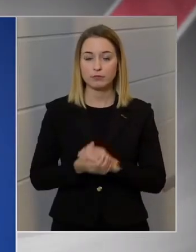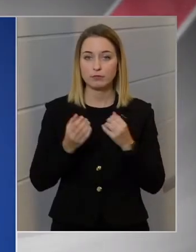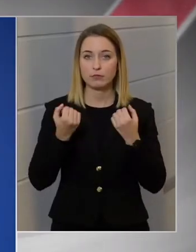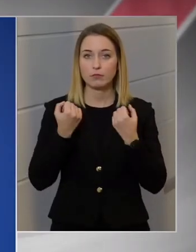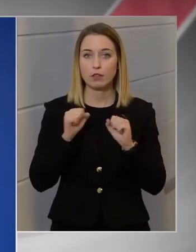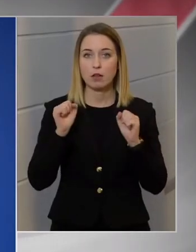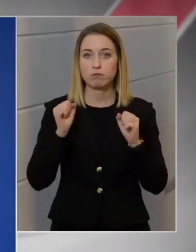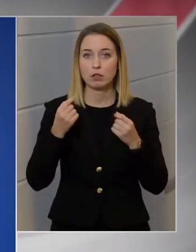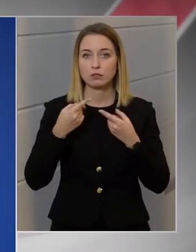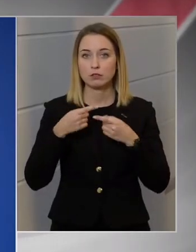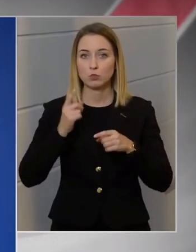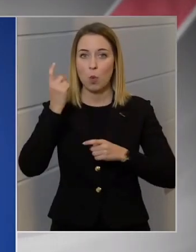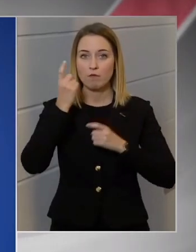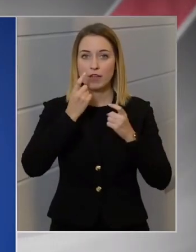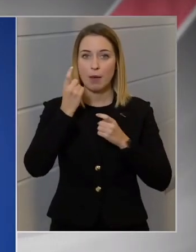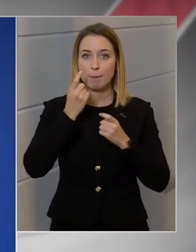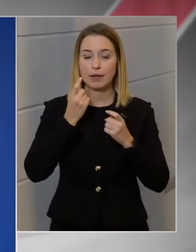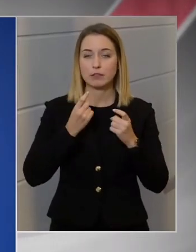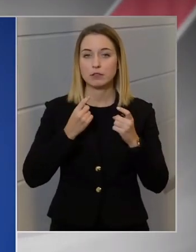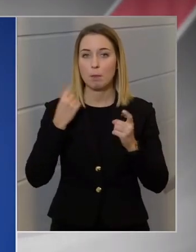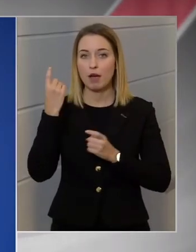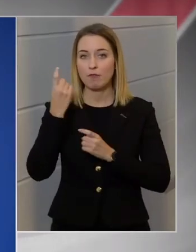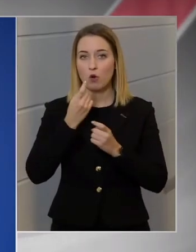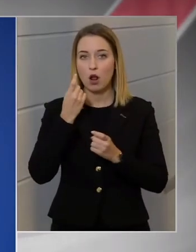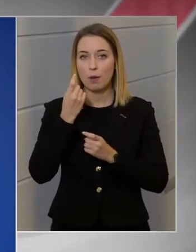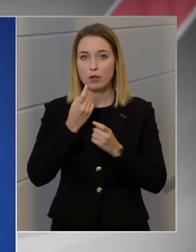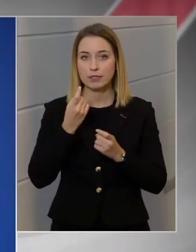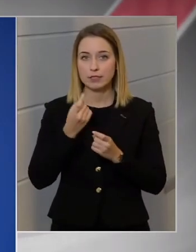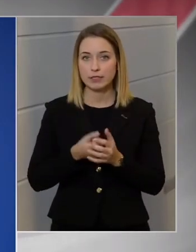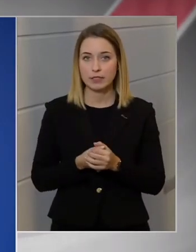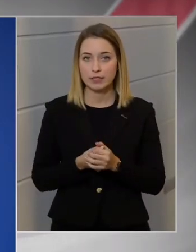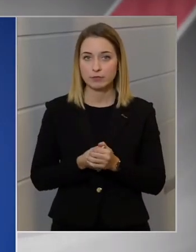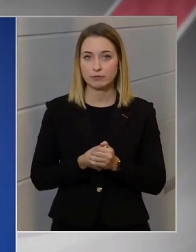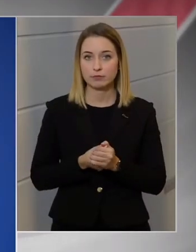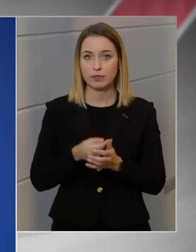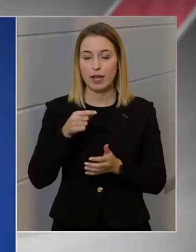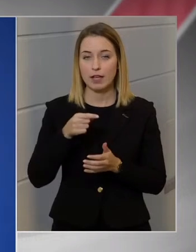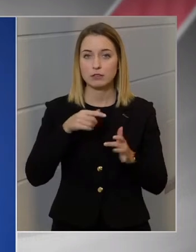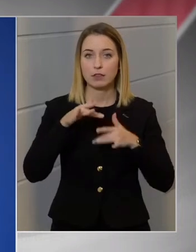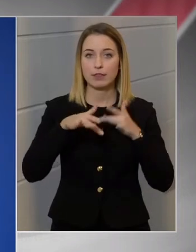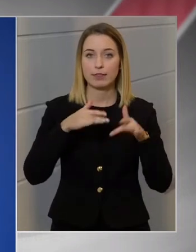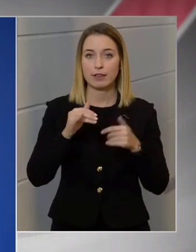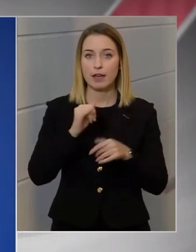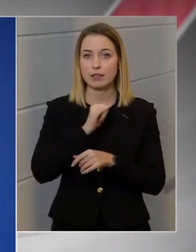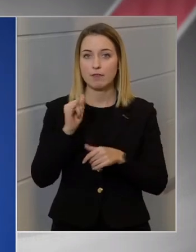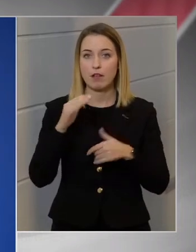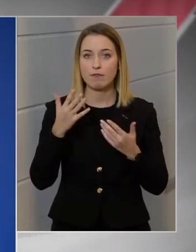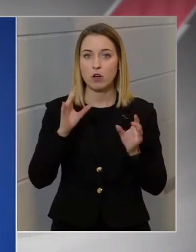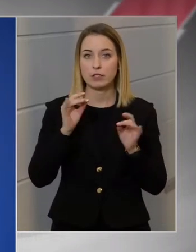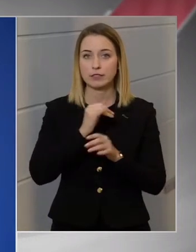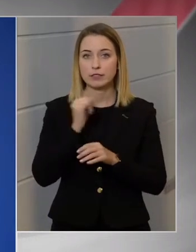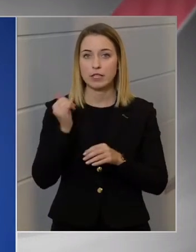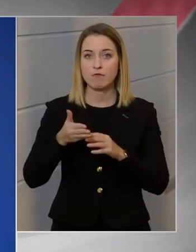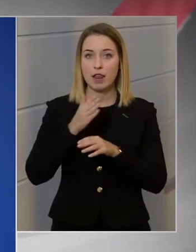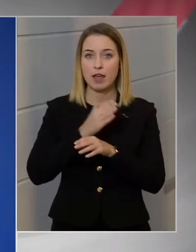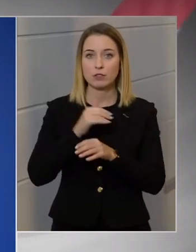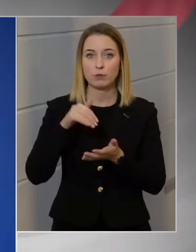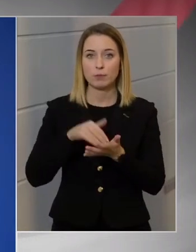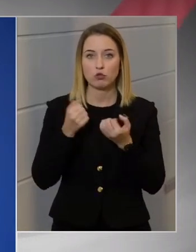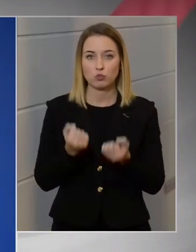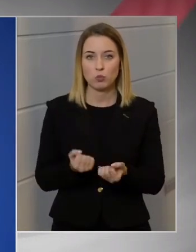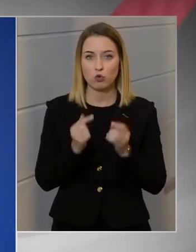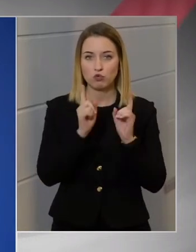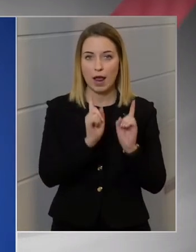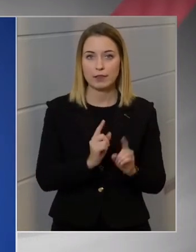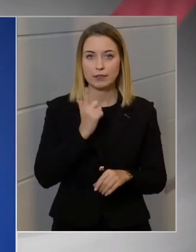a szabad különvéleményt megfogalmazni a kérdésben a foglalat állítással kapcsolatosan, akkor ez néhány évvel, vagy egy évtizeddel ezelőtt még egy súlyos állítás